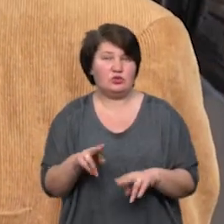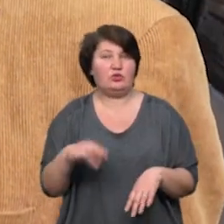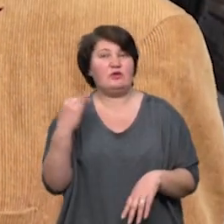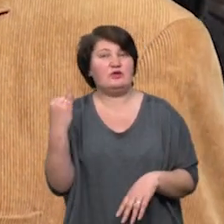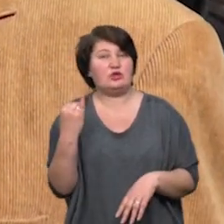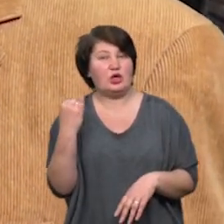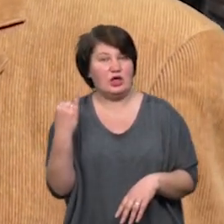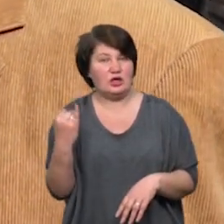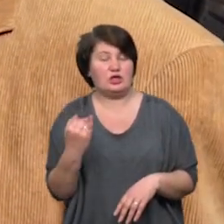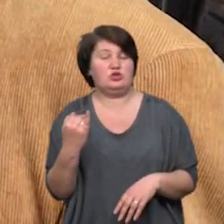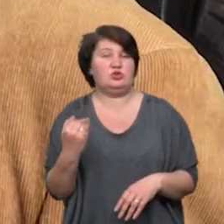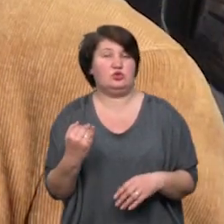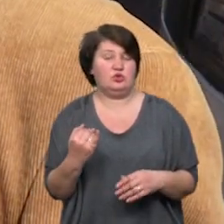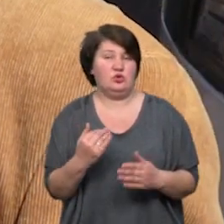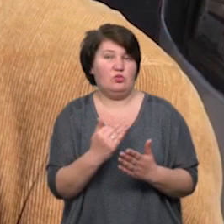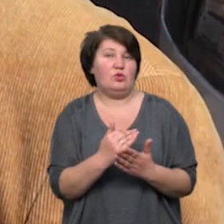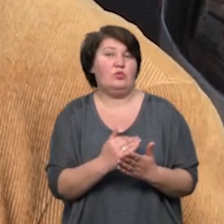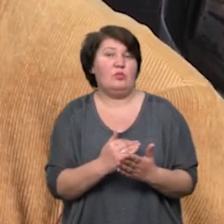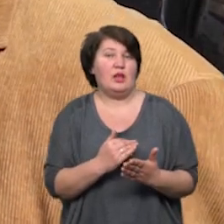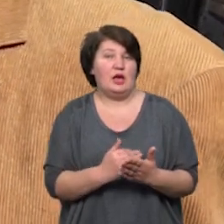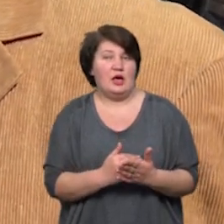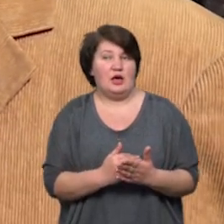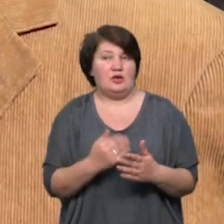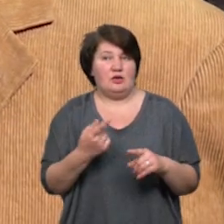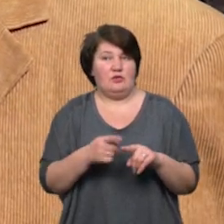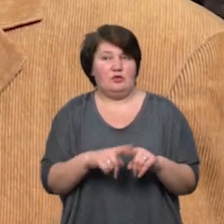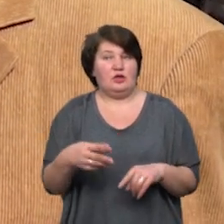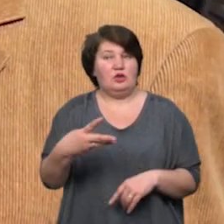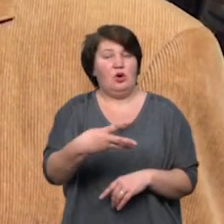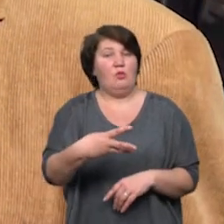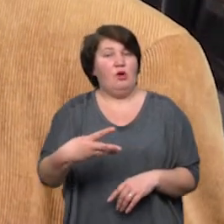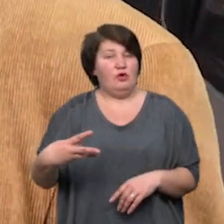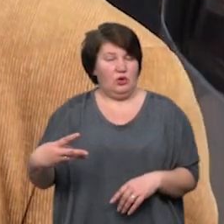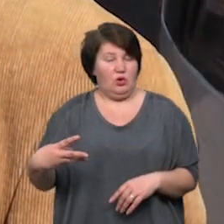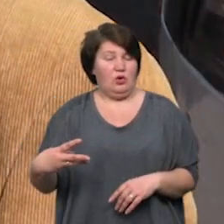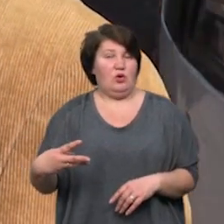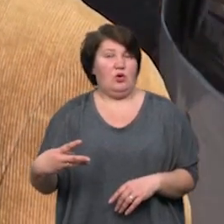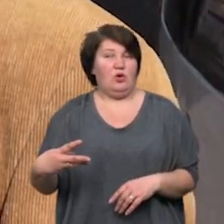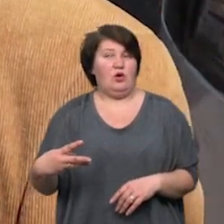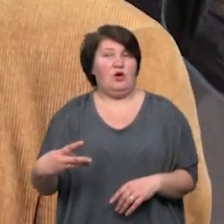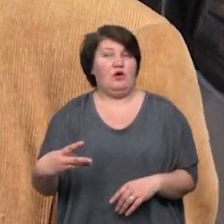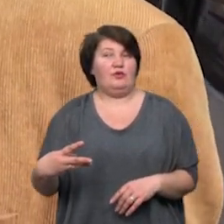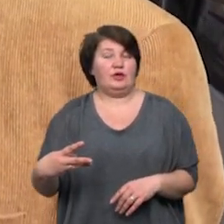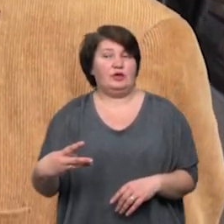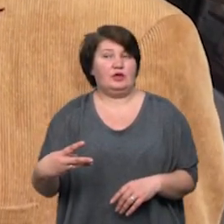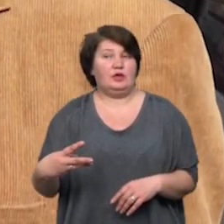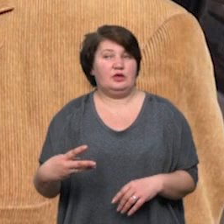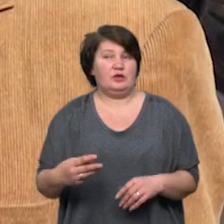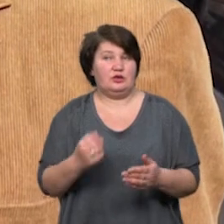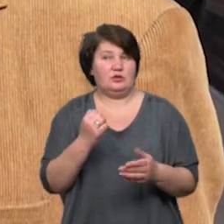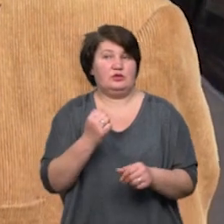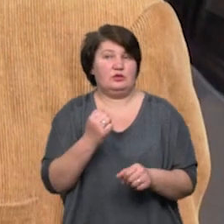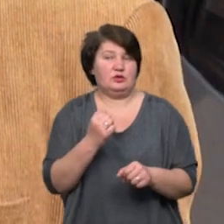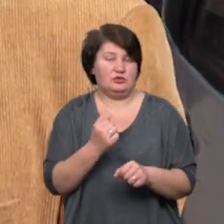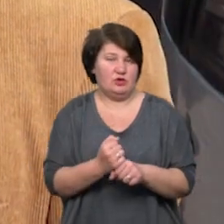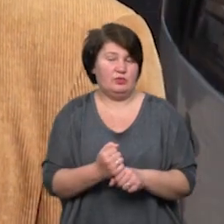плані. Тому що він є трохи-триповерховий, рустований замковим камінням,